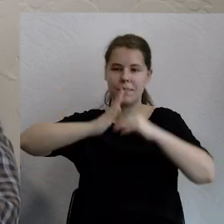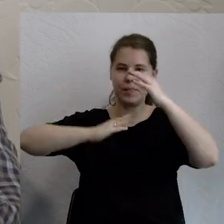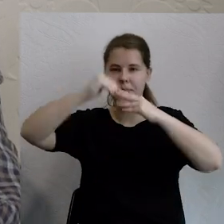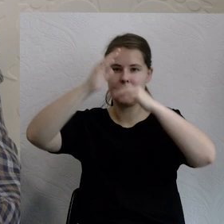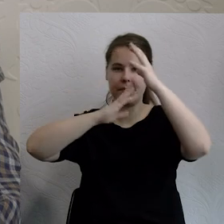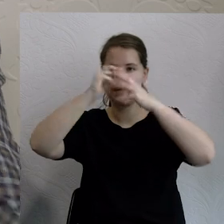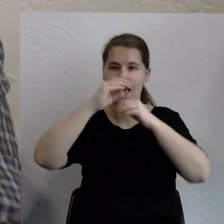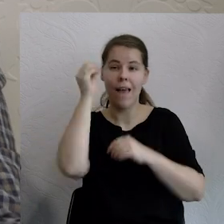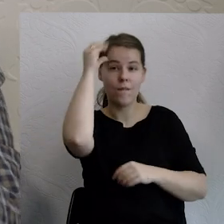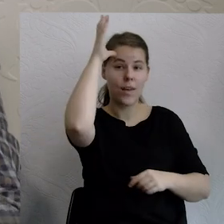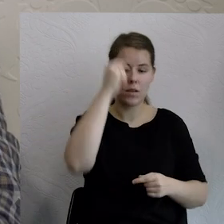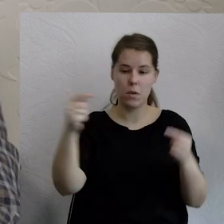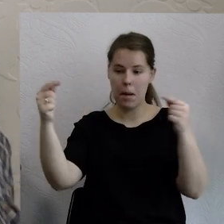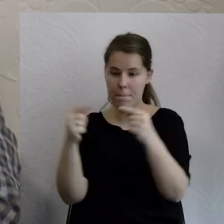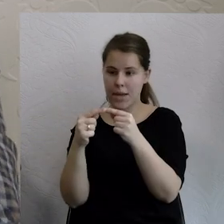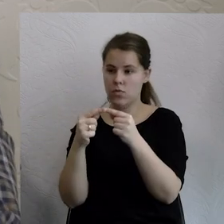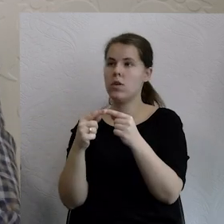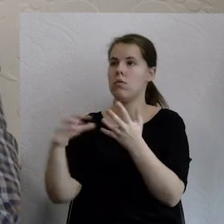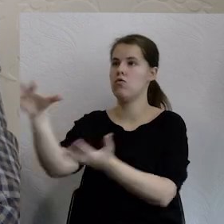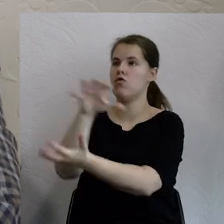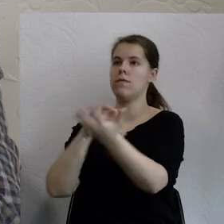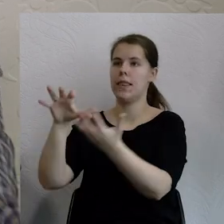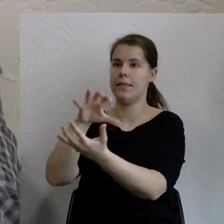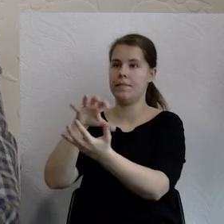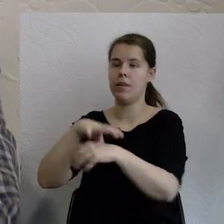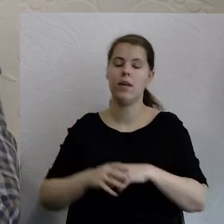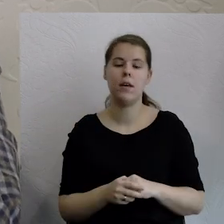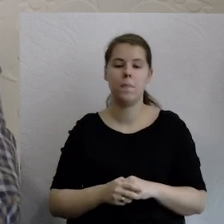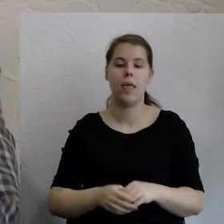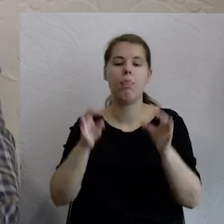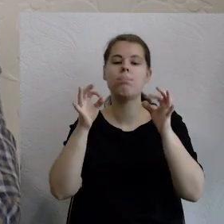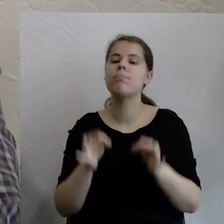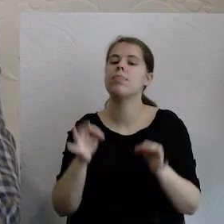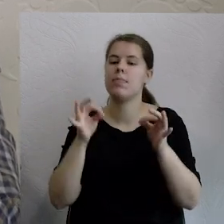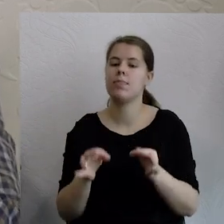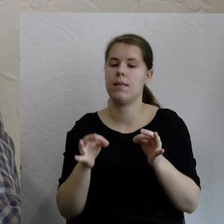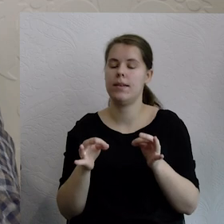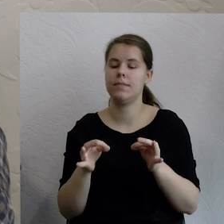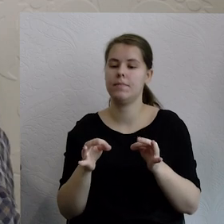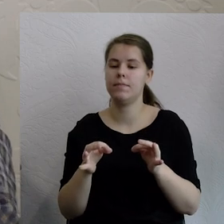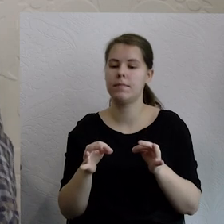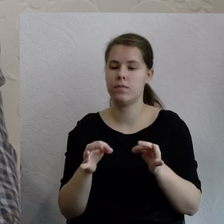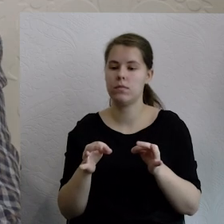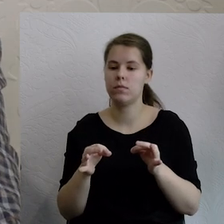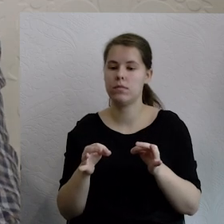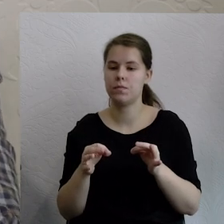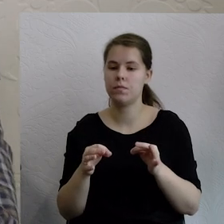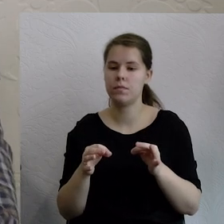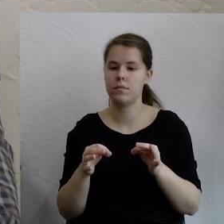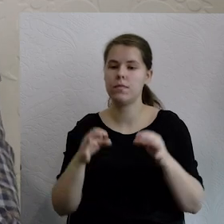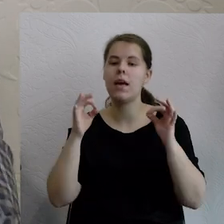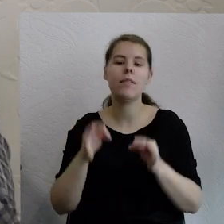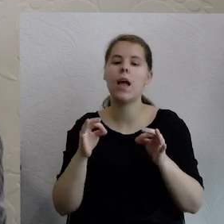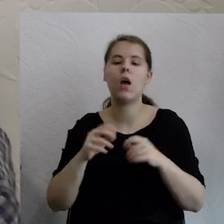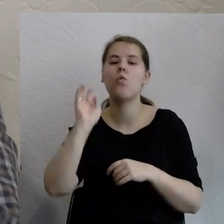rzeczywistości. W tej chwili takim dominującym dyskursem, który ma duży wpływ na decyzje